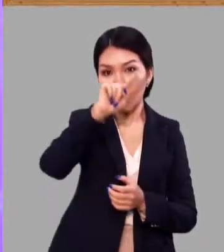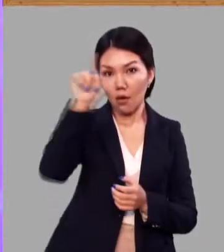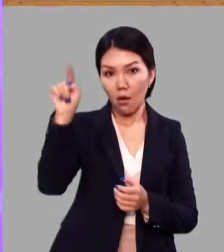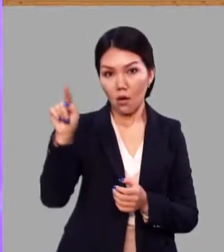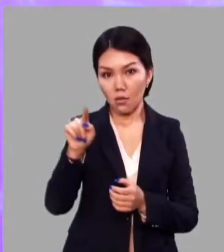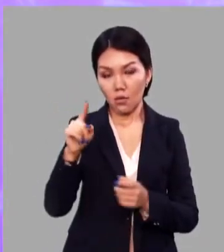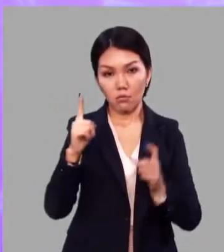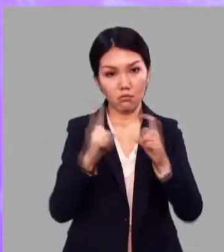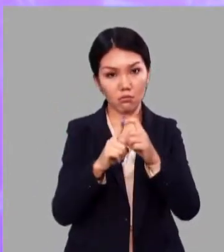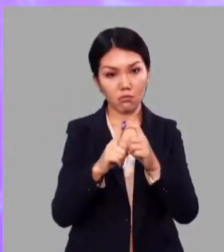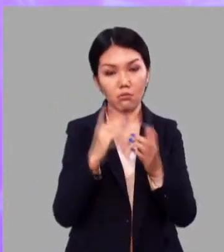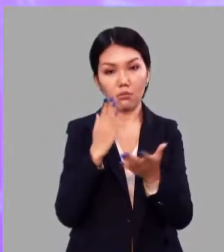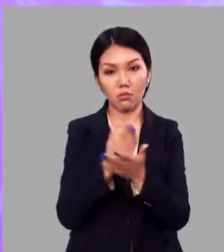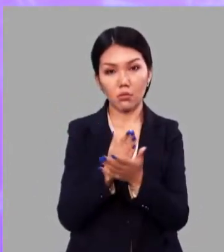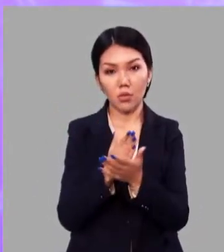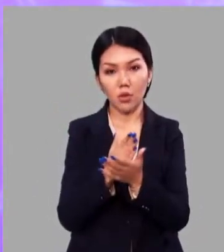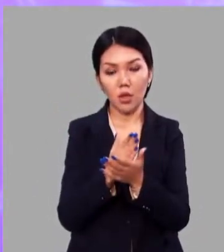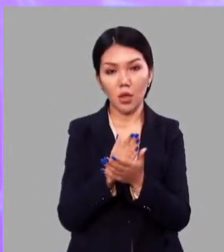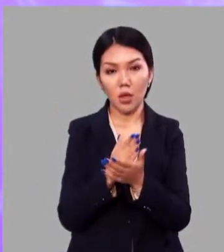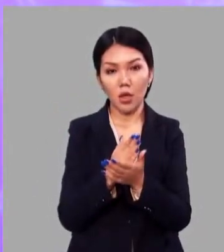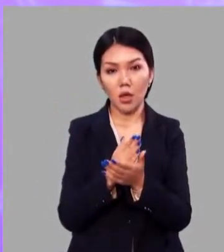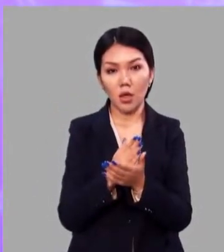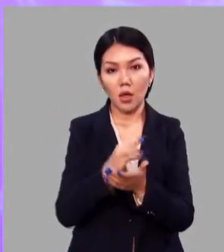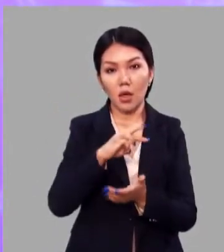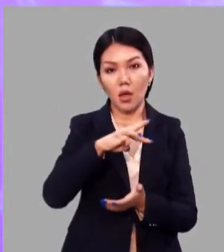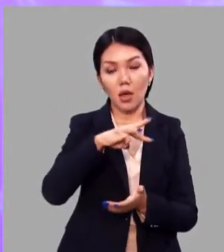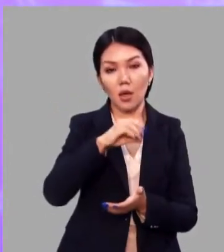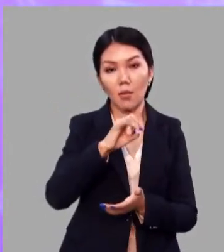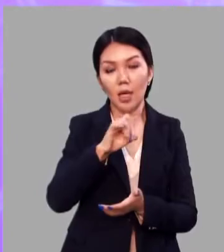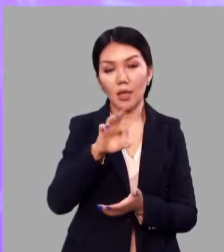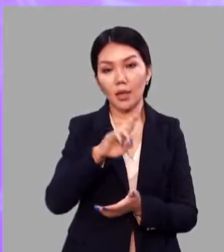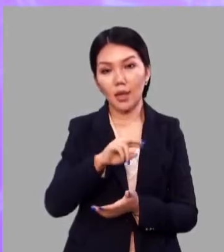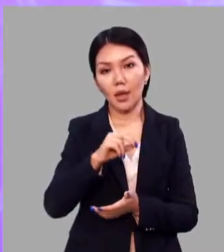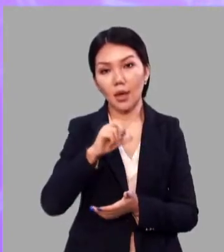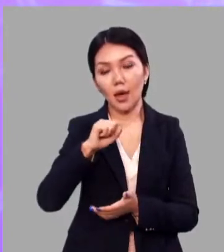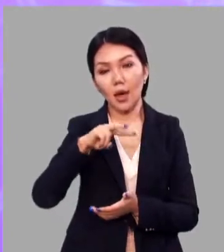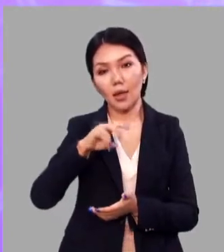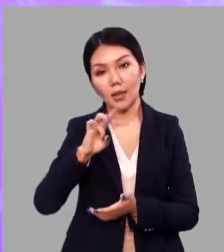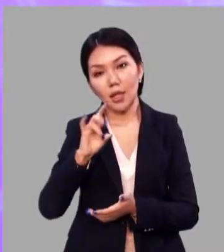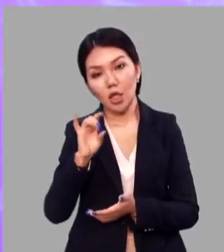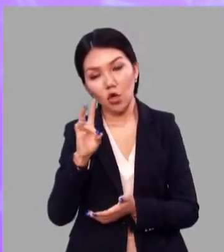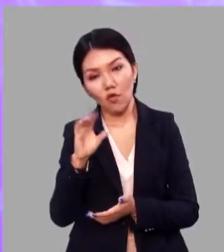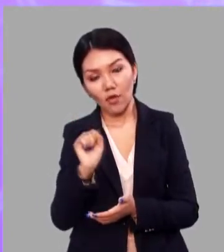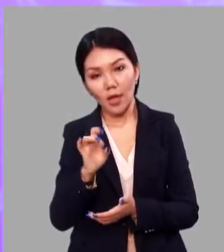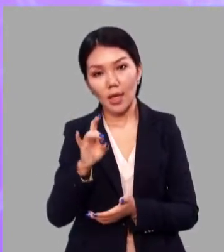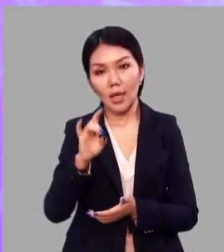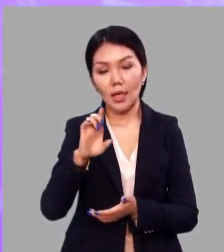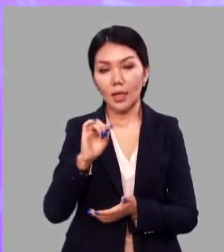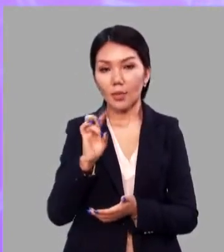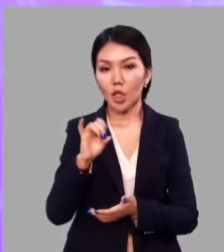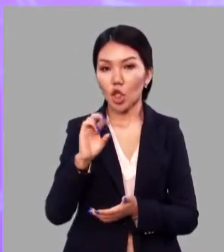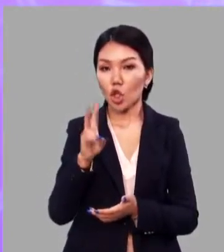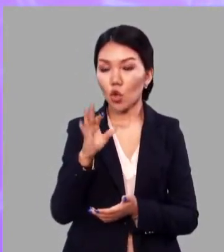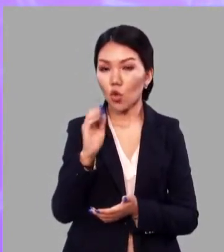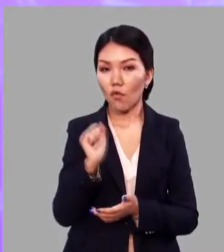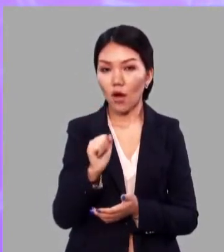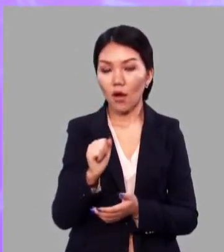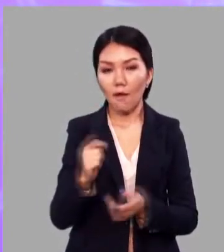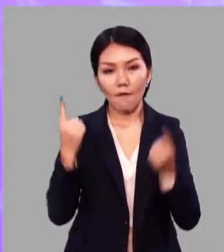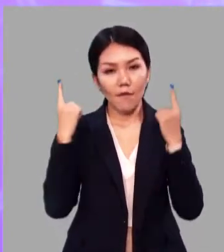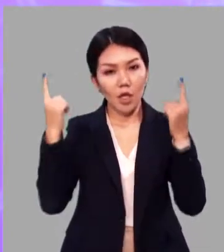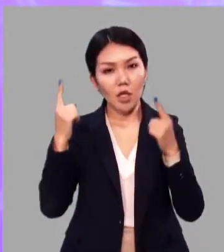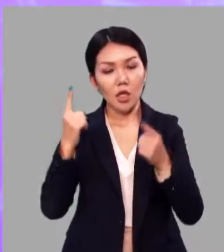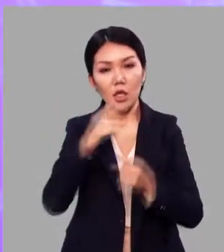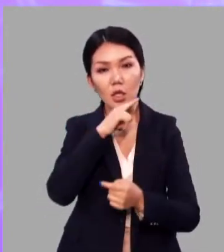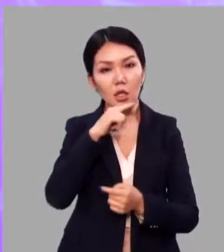корней. Автор Мария Александровна Рыбникова, великий российский